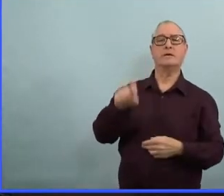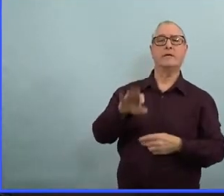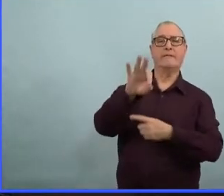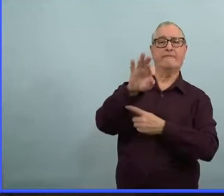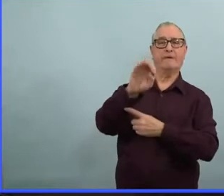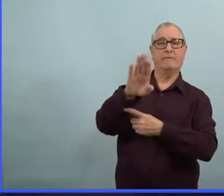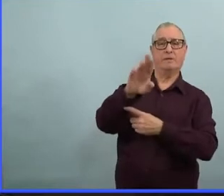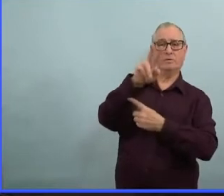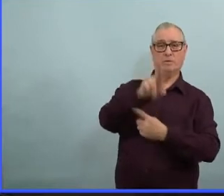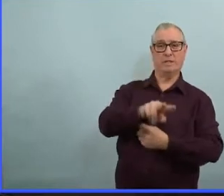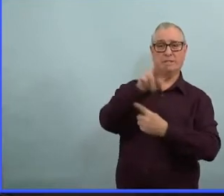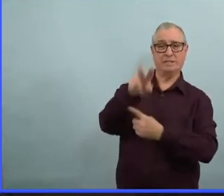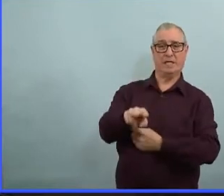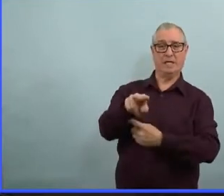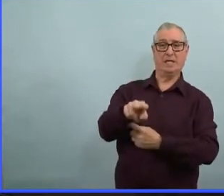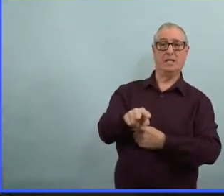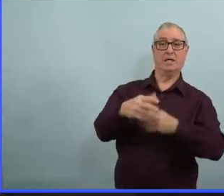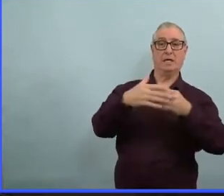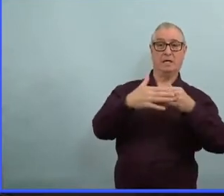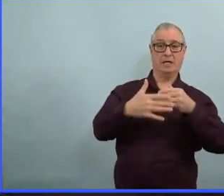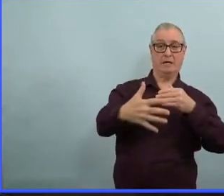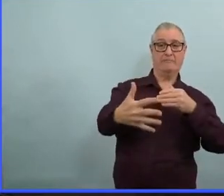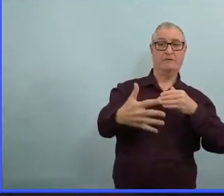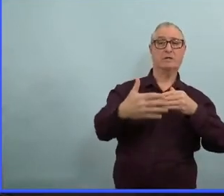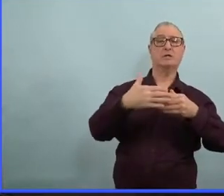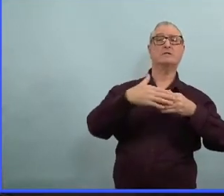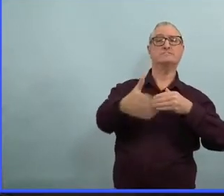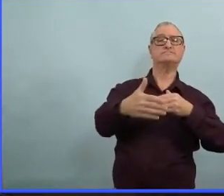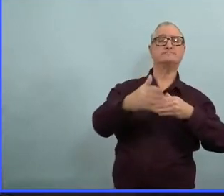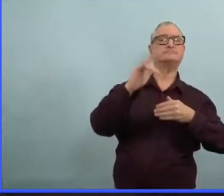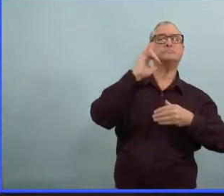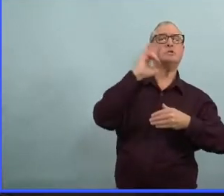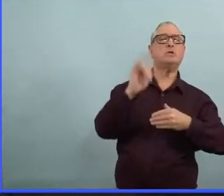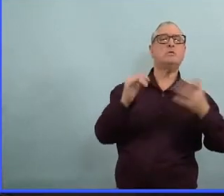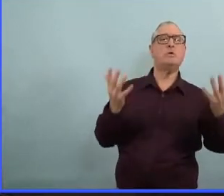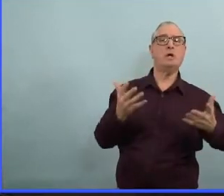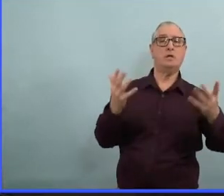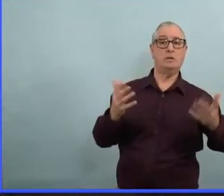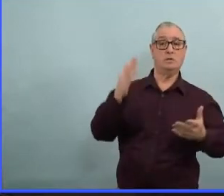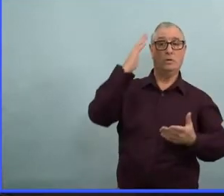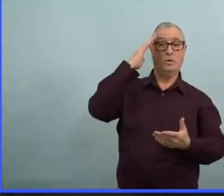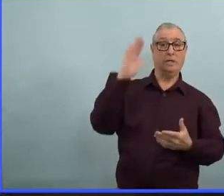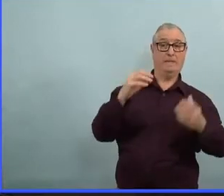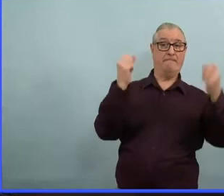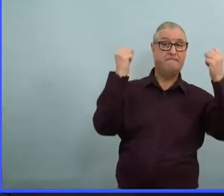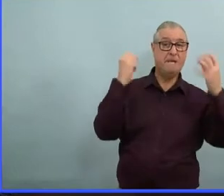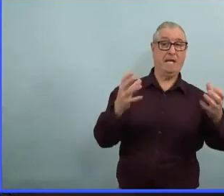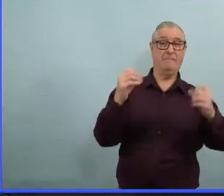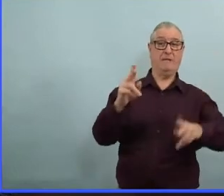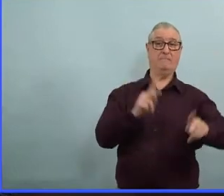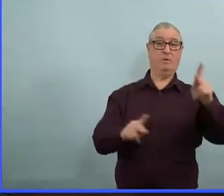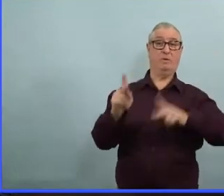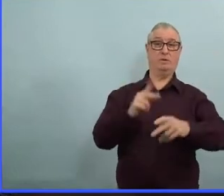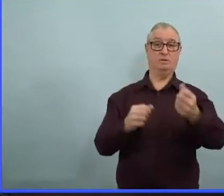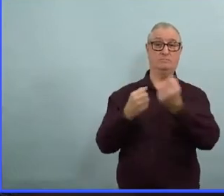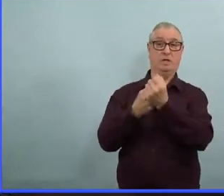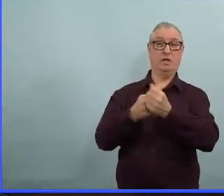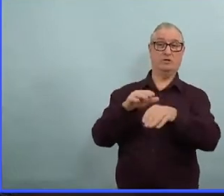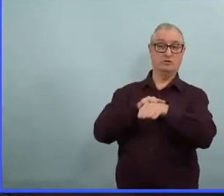Alors, vous pouvez voir que la partie de la population qui soutient les camionneurs,